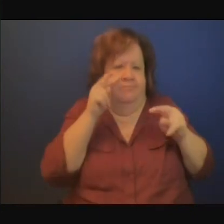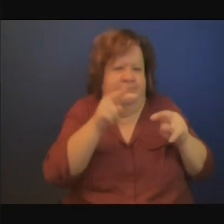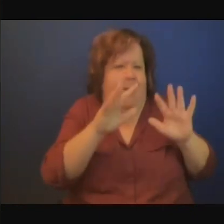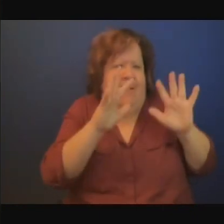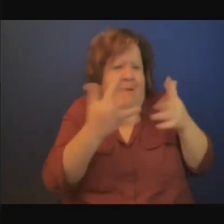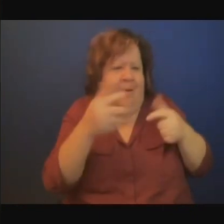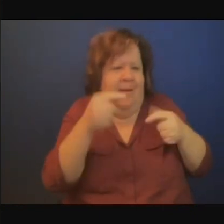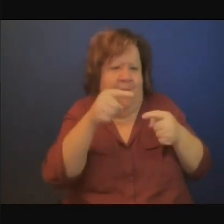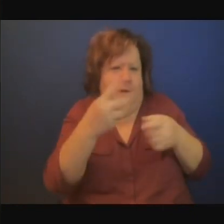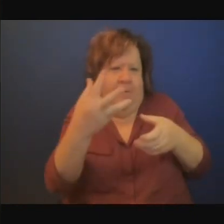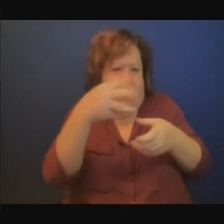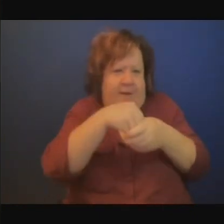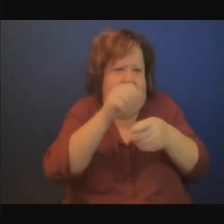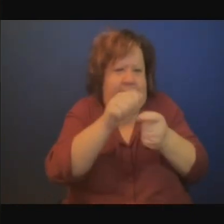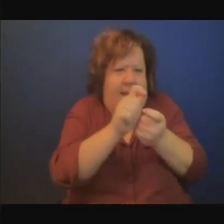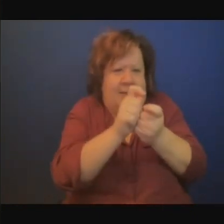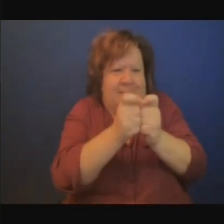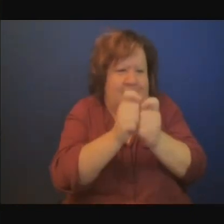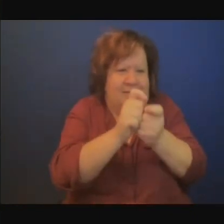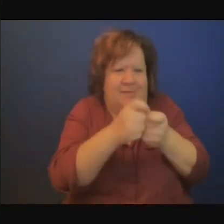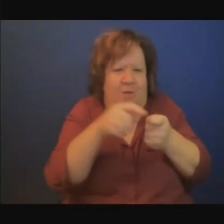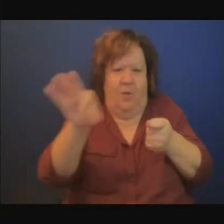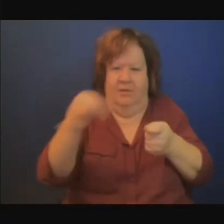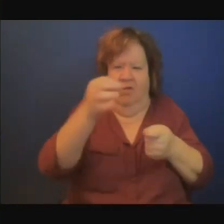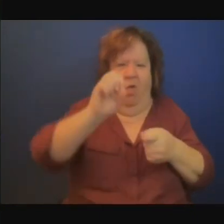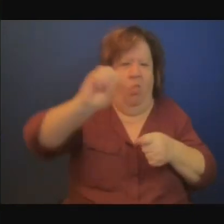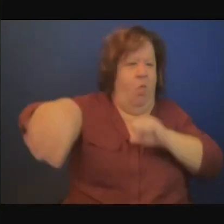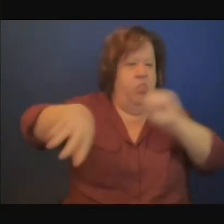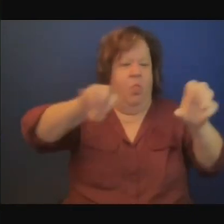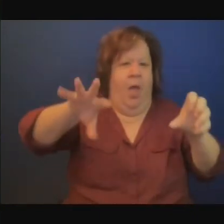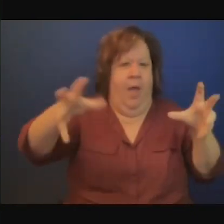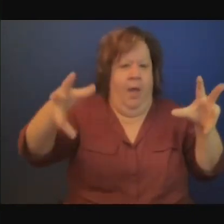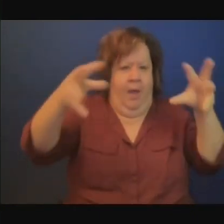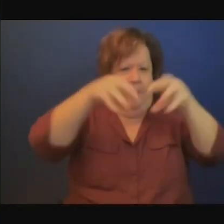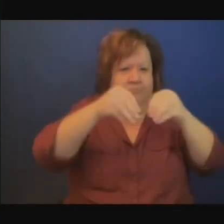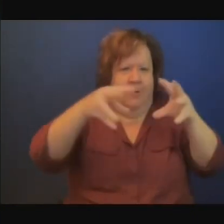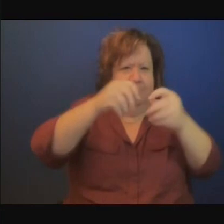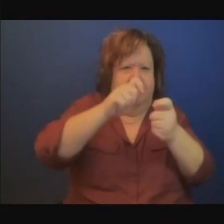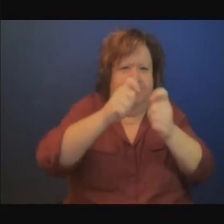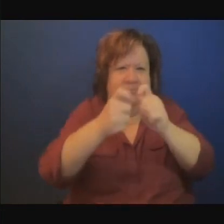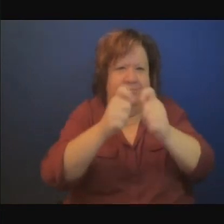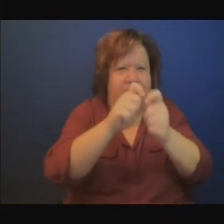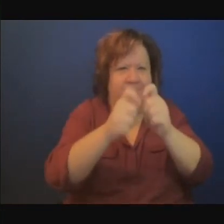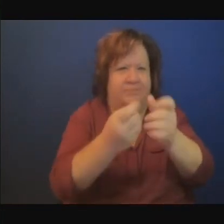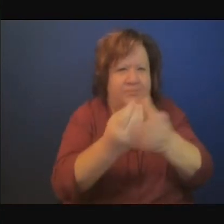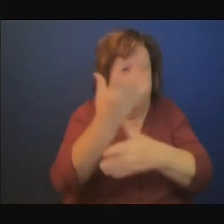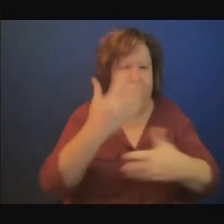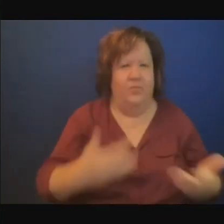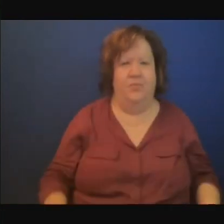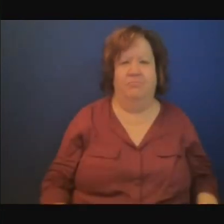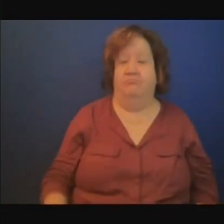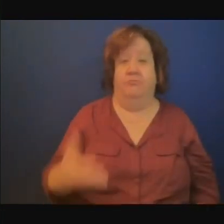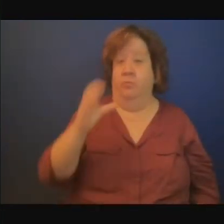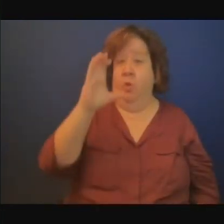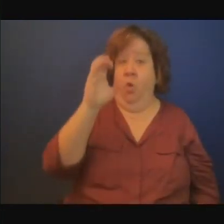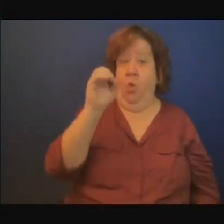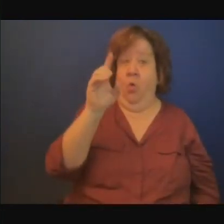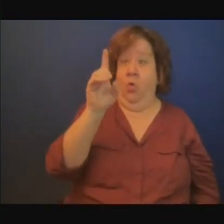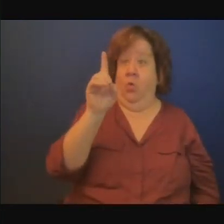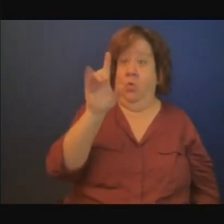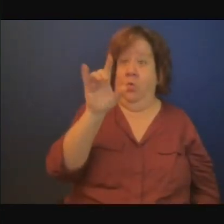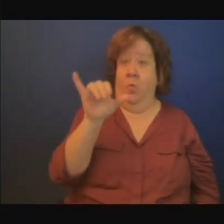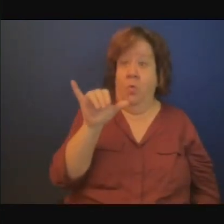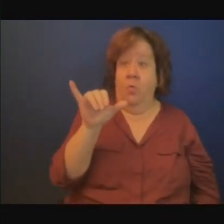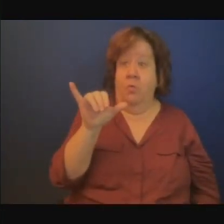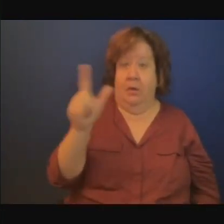a une riche expérience dans les investissements et pourra donc prendre la parole pour parler du secteur privé.